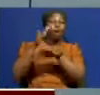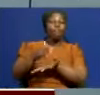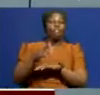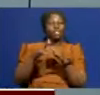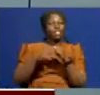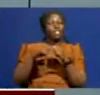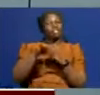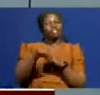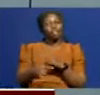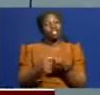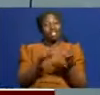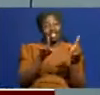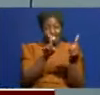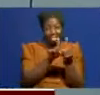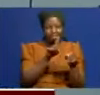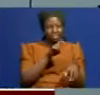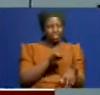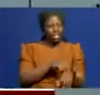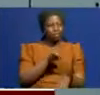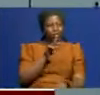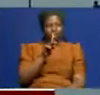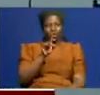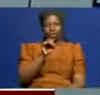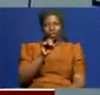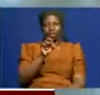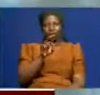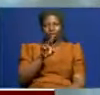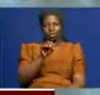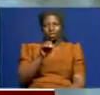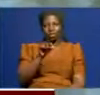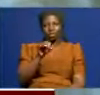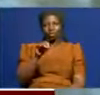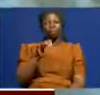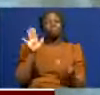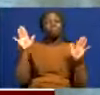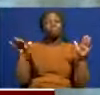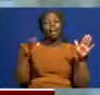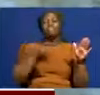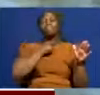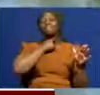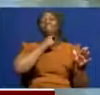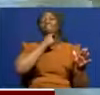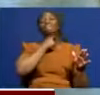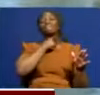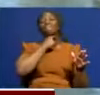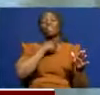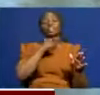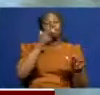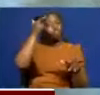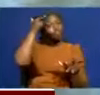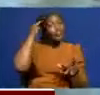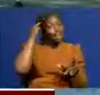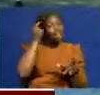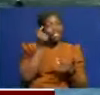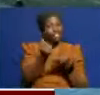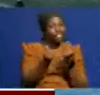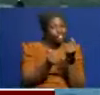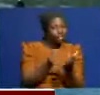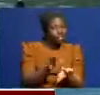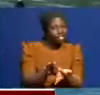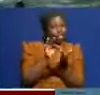huo huo idadi ya korongo wenye shingo nya usi. Ndege wakipekee na adimu nchini China